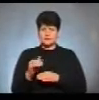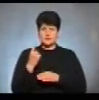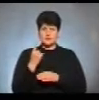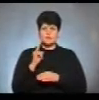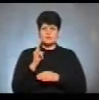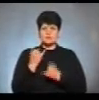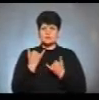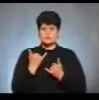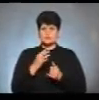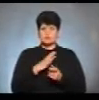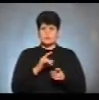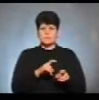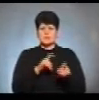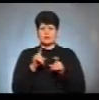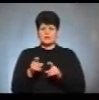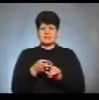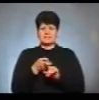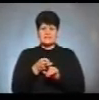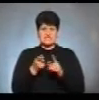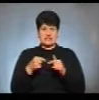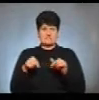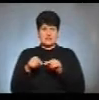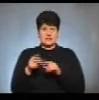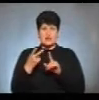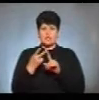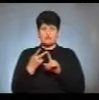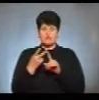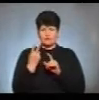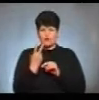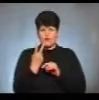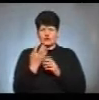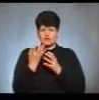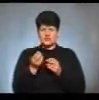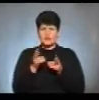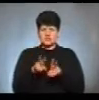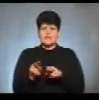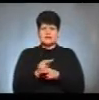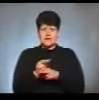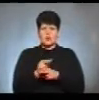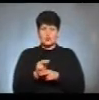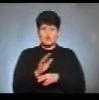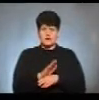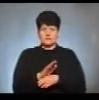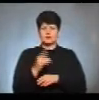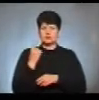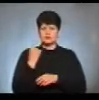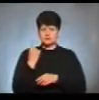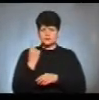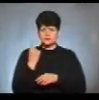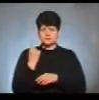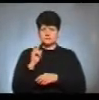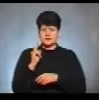дитина сьогодні буде переводитися в інфекційне відділення, а двоє ще поки що залишаються на лікуванні. Одно